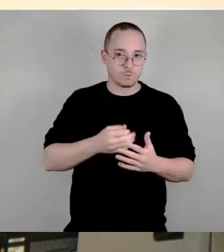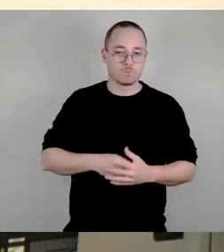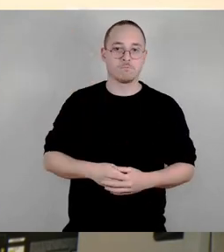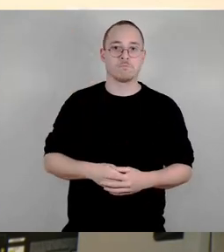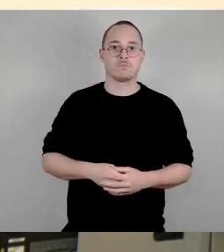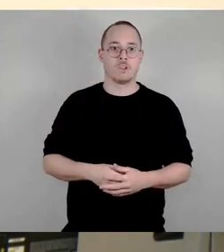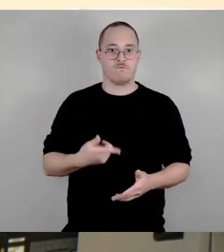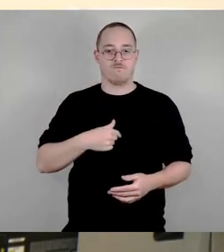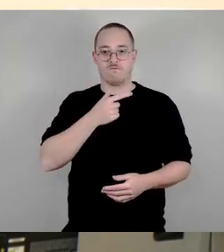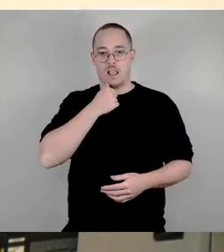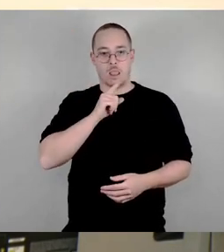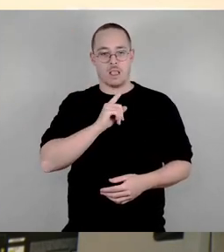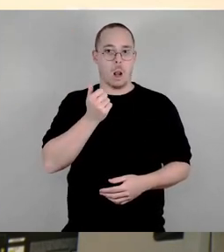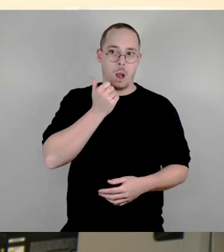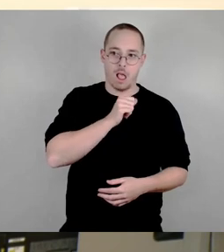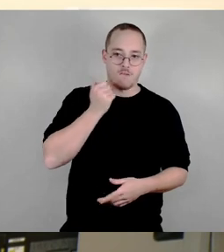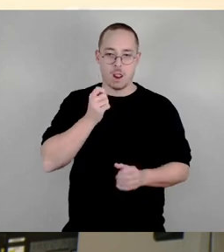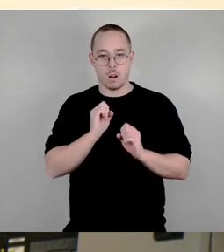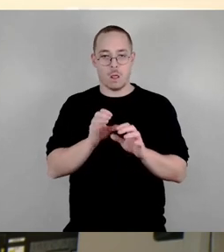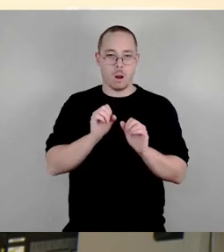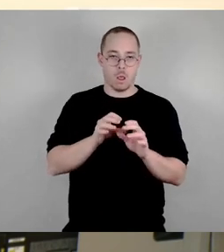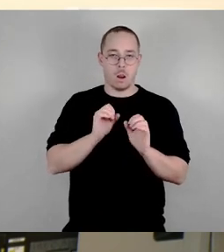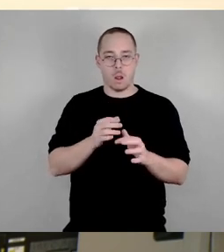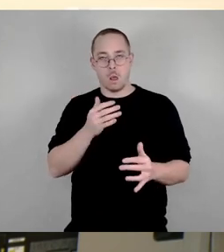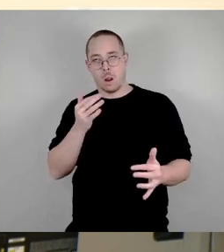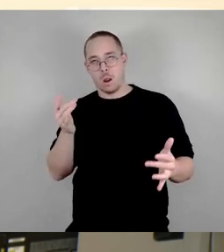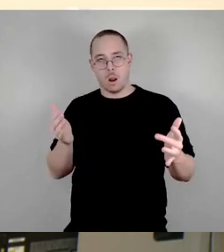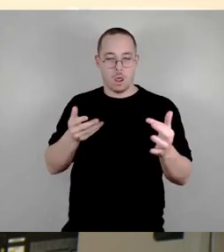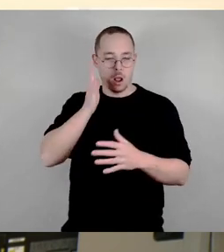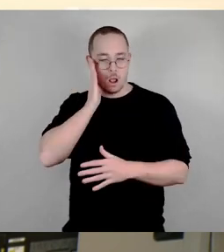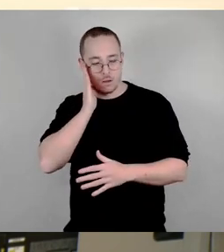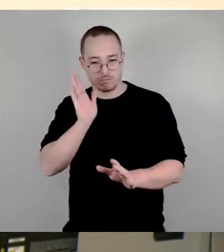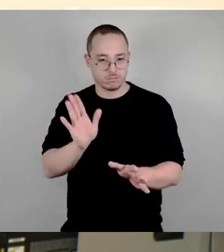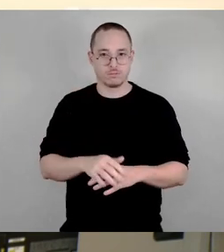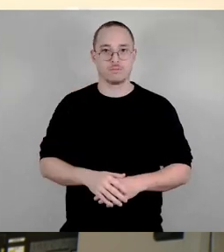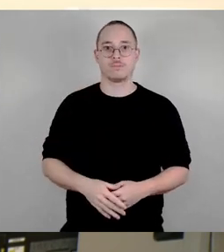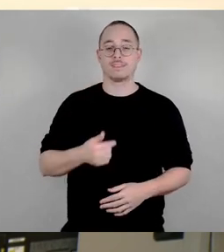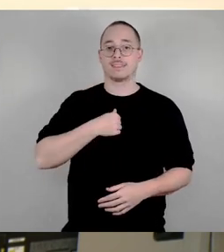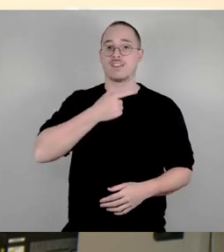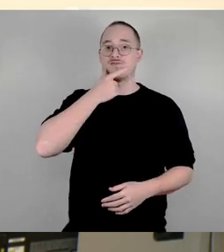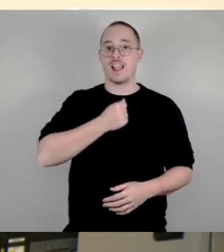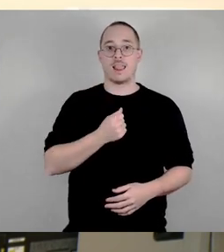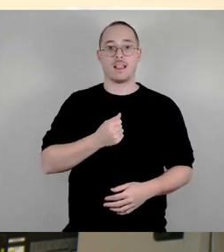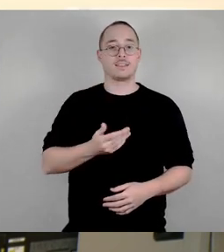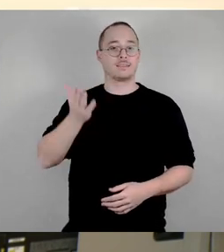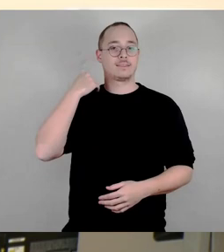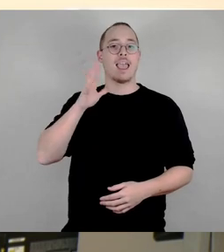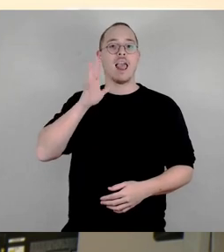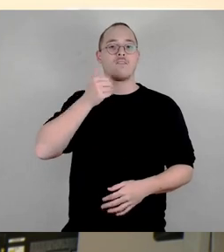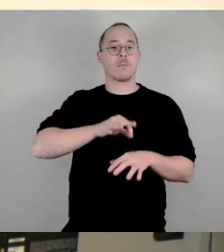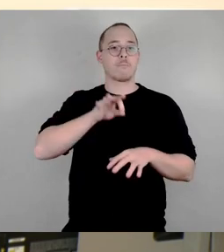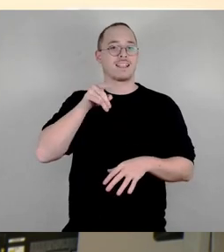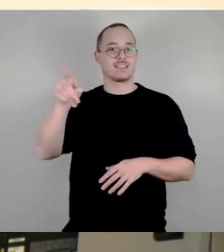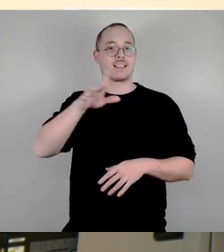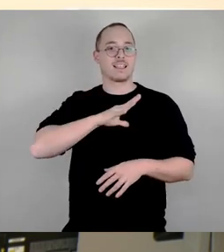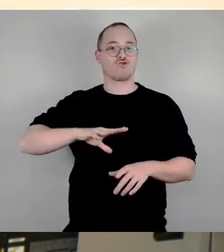mich mal von der anderen Seite dieser Geschichte und möchte mit einem Zitat aus der Sächsischen Zeitung vom 11. März beginnen. Da steht